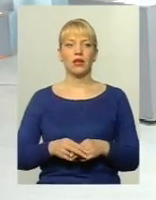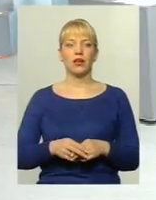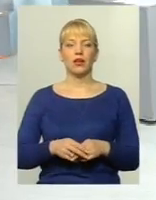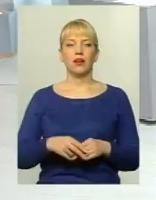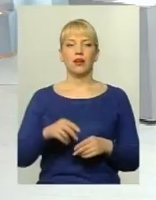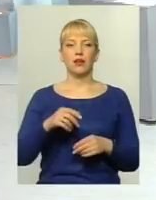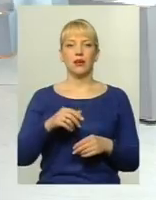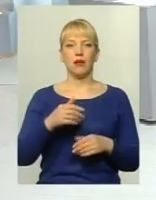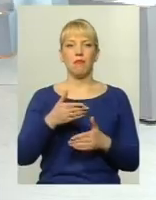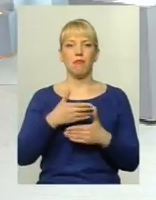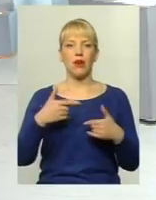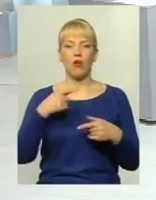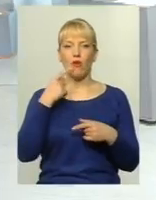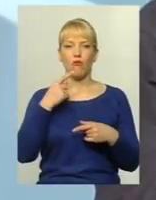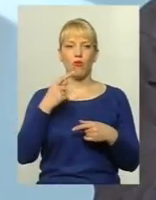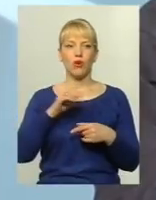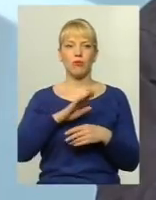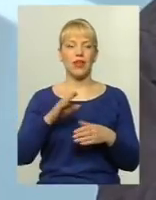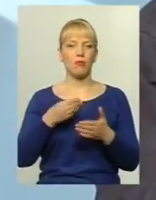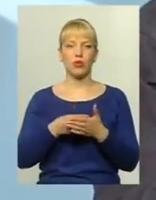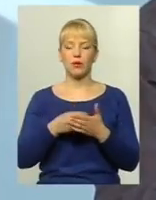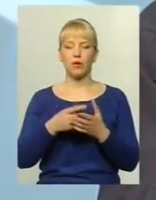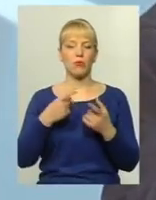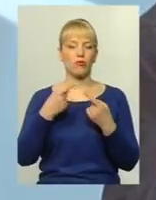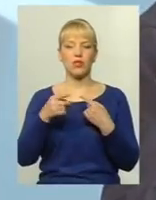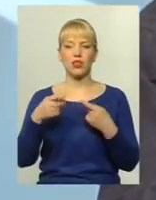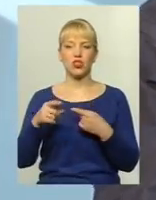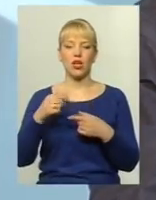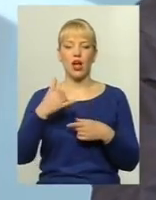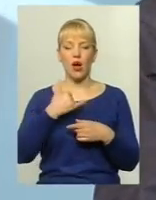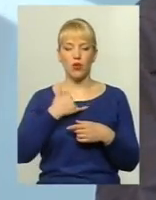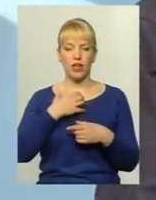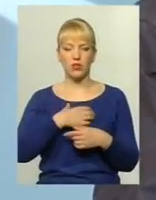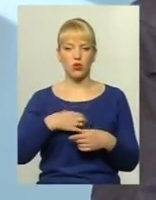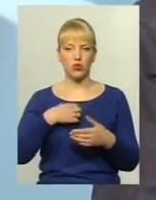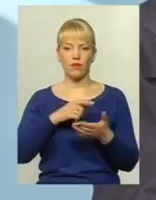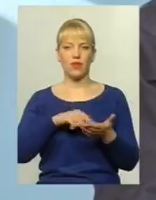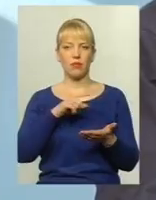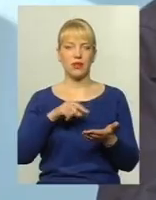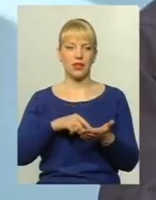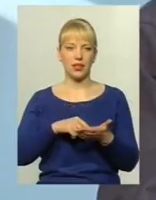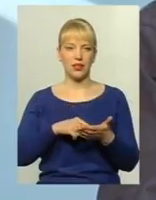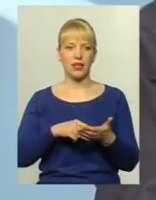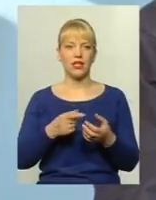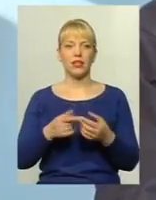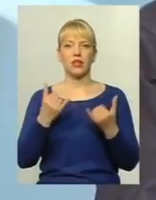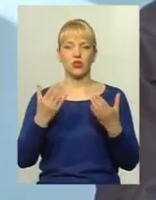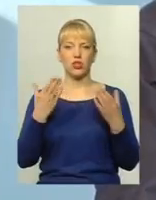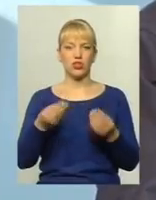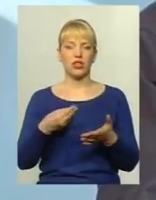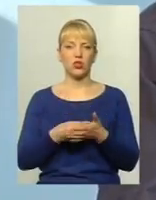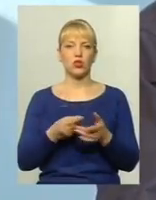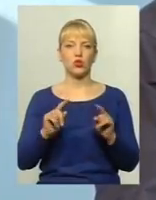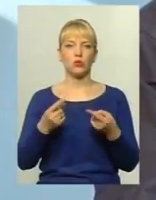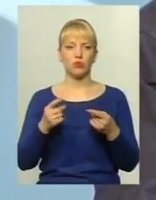перебиваю, ми знову говоримо не про тарифи, ми говоримо все, що завгодно. У нас основне питання, сьогодні ми вас дуже просимо, на сьогоднішні тарифи. Чому тарифи?